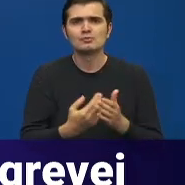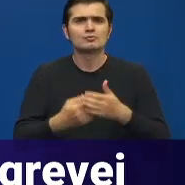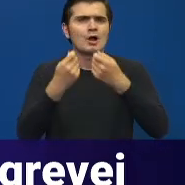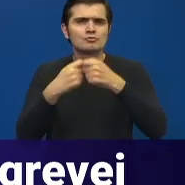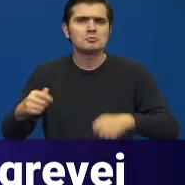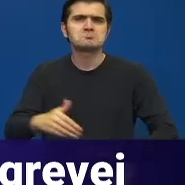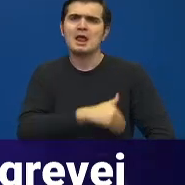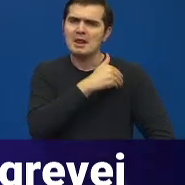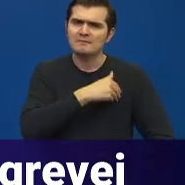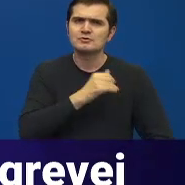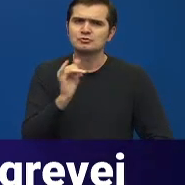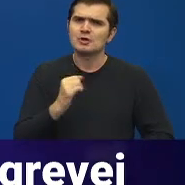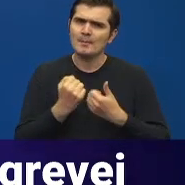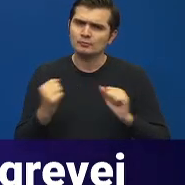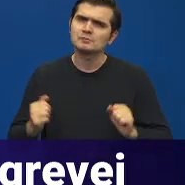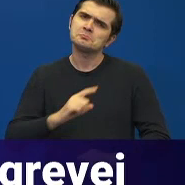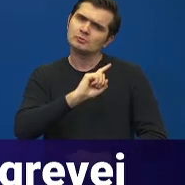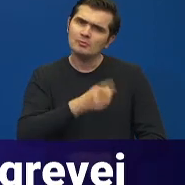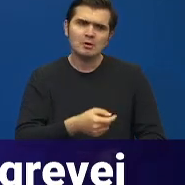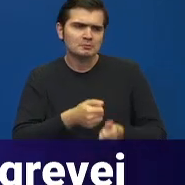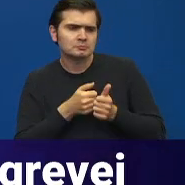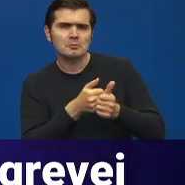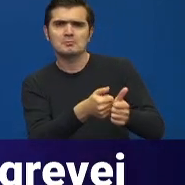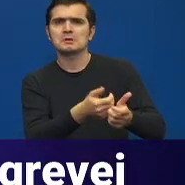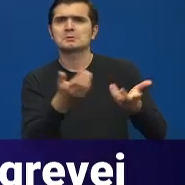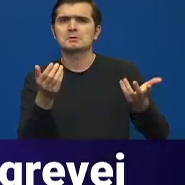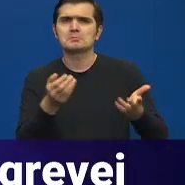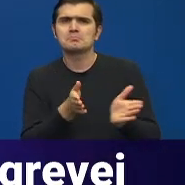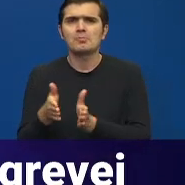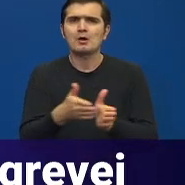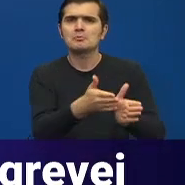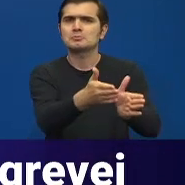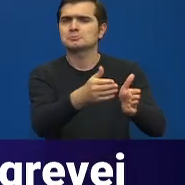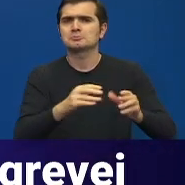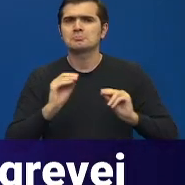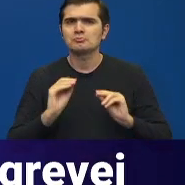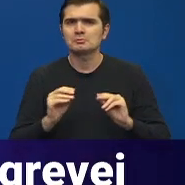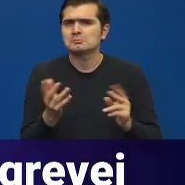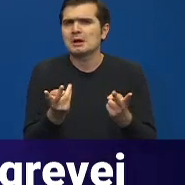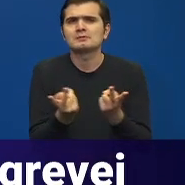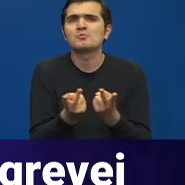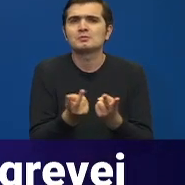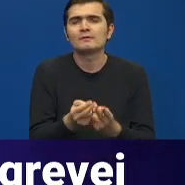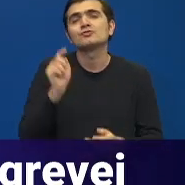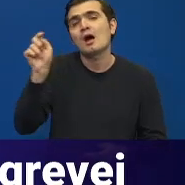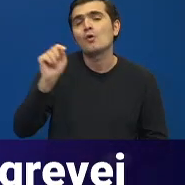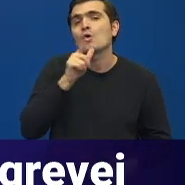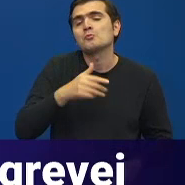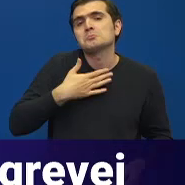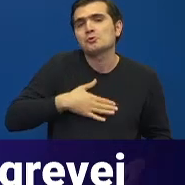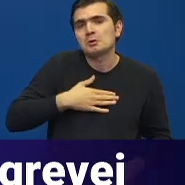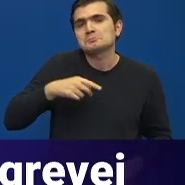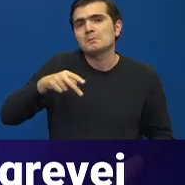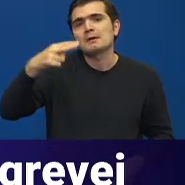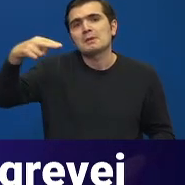elevii, toți absolvenții, să poată să își urmeze parcursul educațional care li se potrivește acolo unde doresc ei să